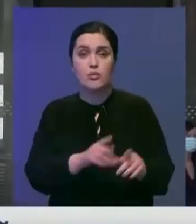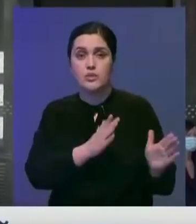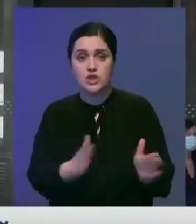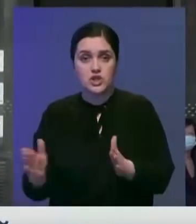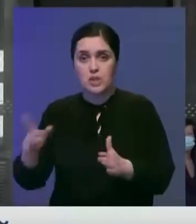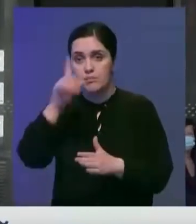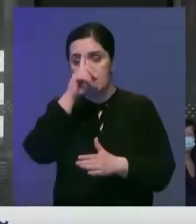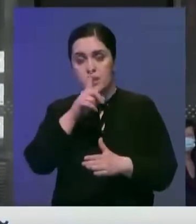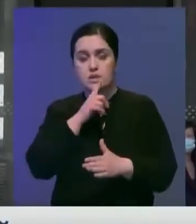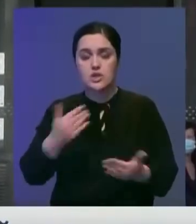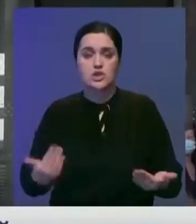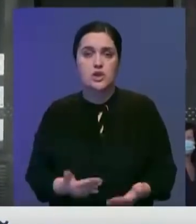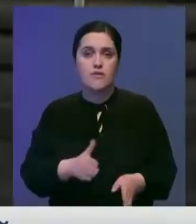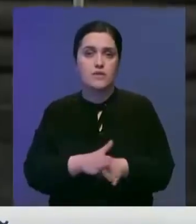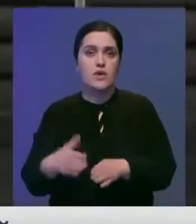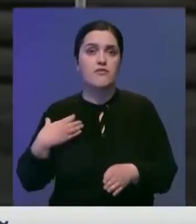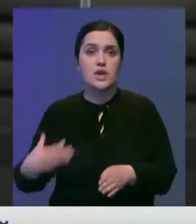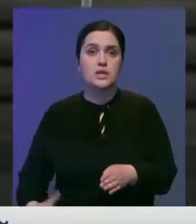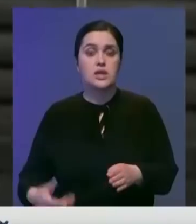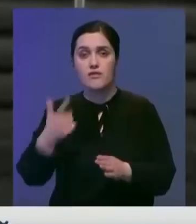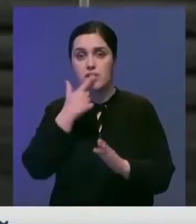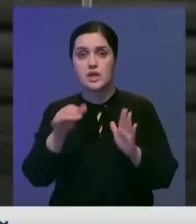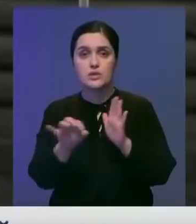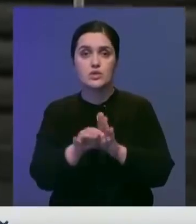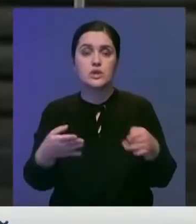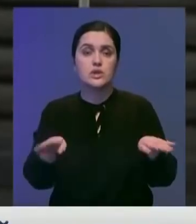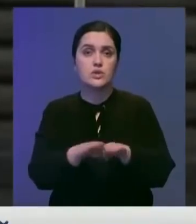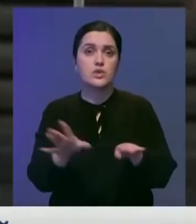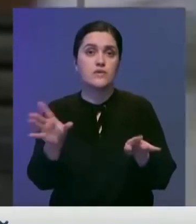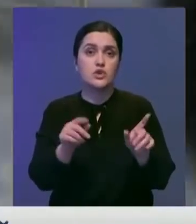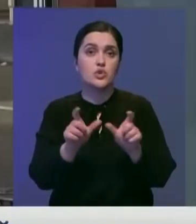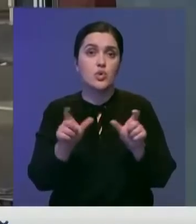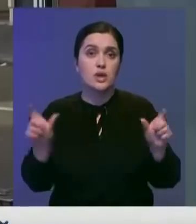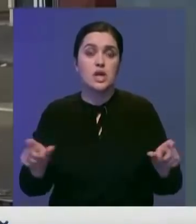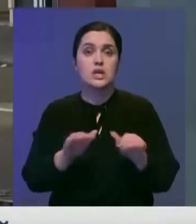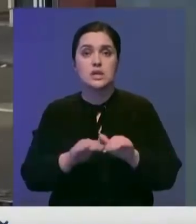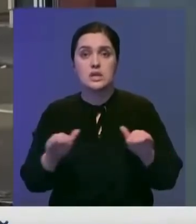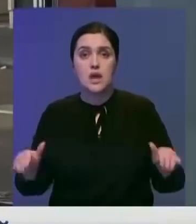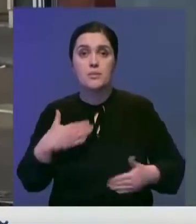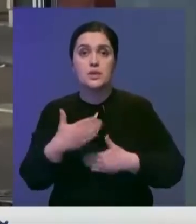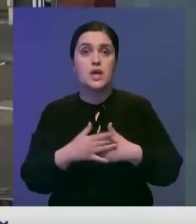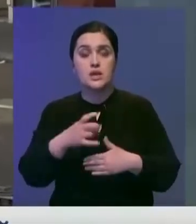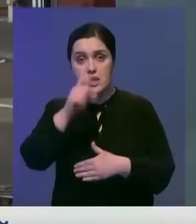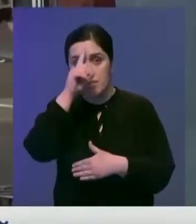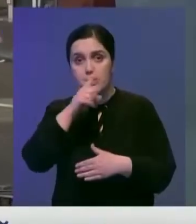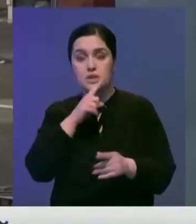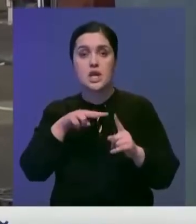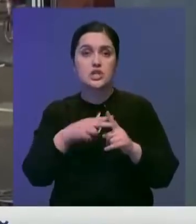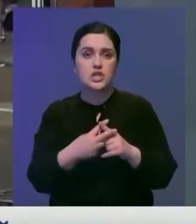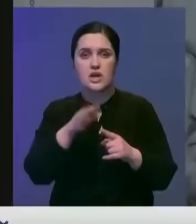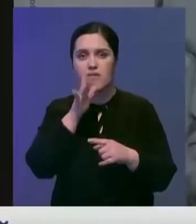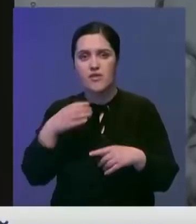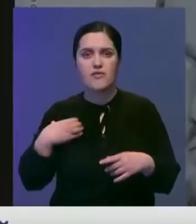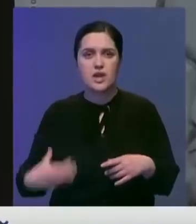ближайший месяц будет жить вся Франция. Кроме того, в красной зоне закроются все школы и детские сады почти на месяц. Часть